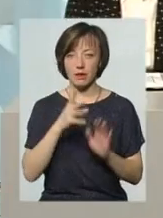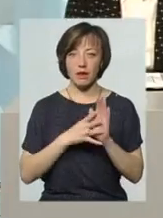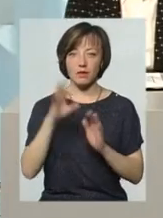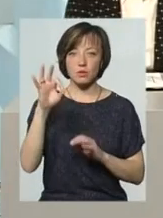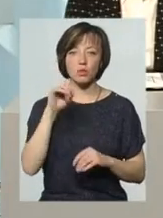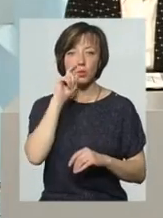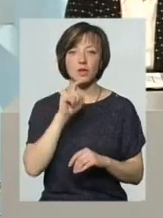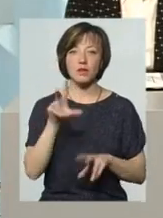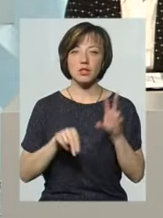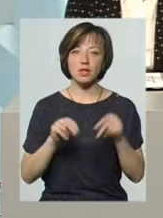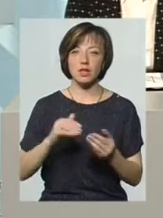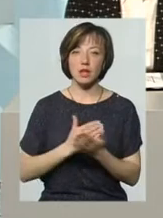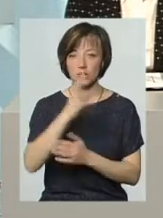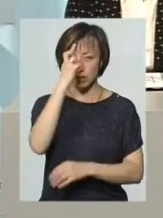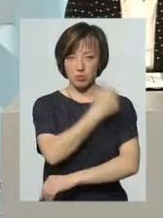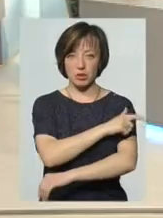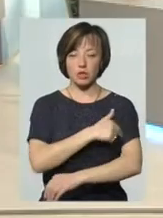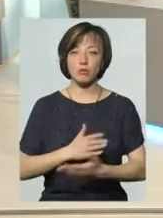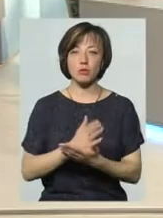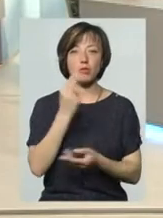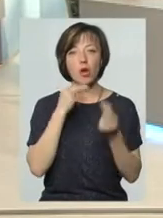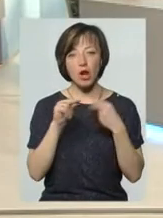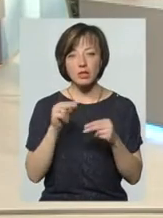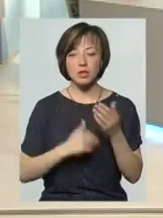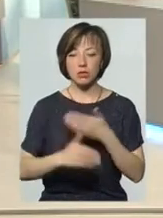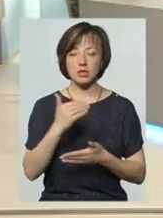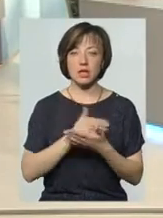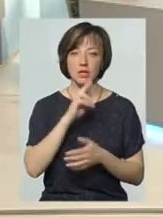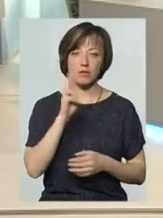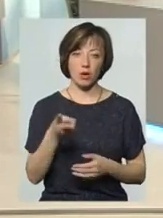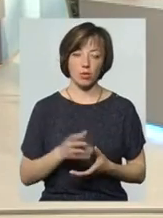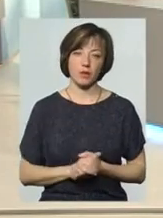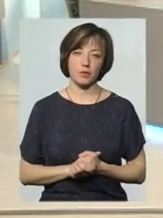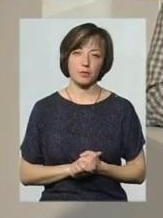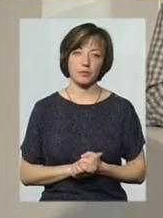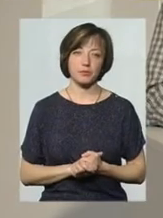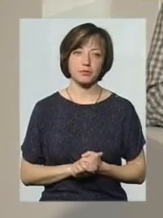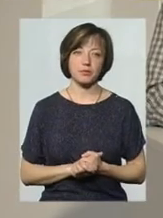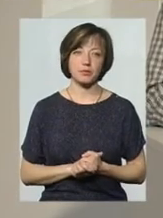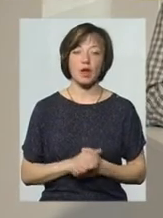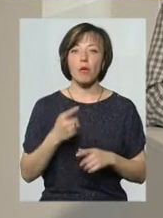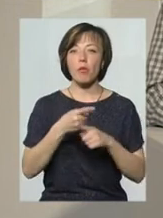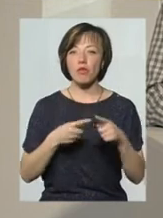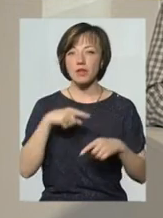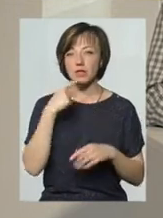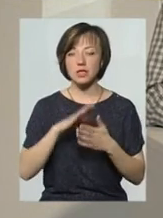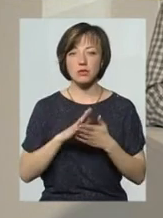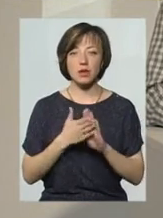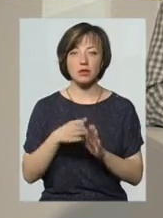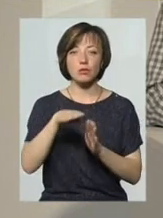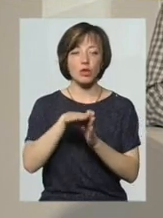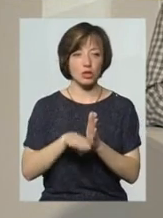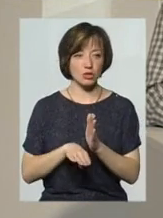українців вважають, що якість державних медичних послуг покращилась за останні два роки. Водночас половина стверджує, що ситуація